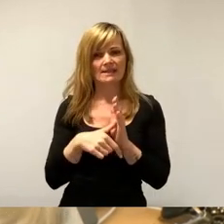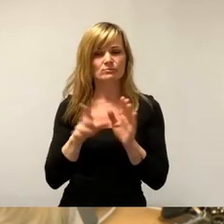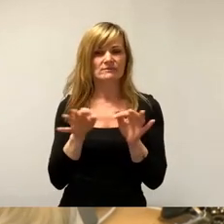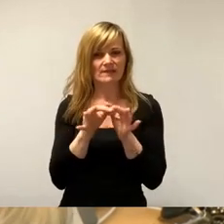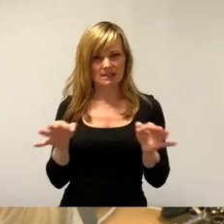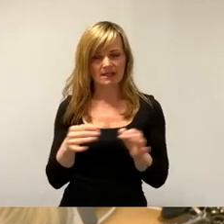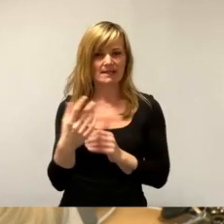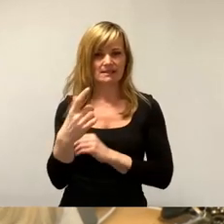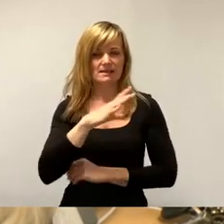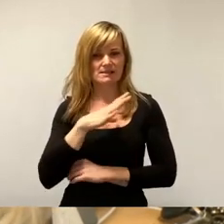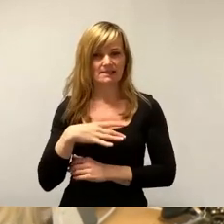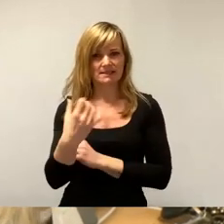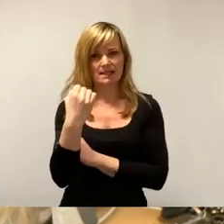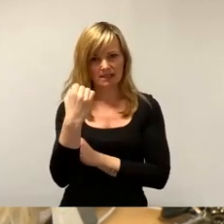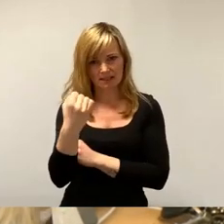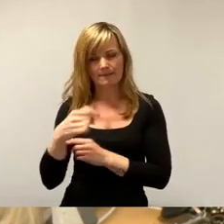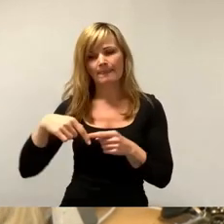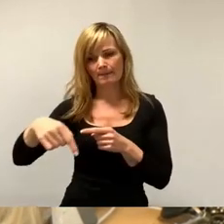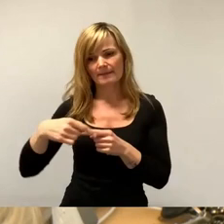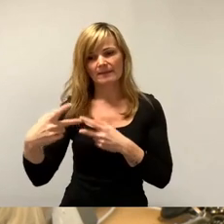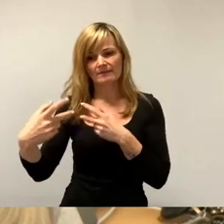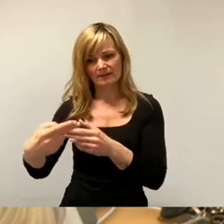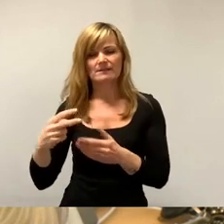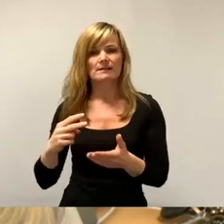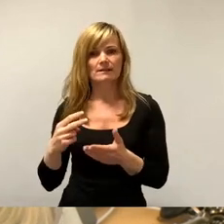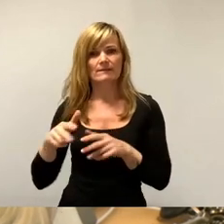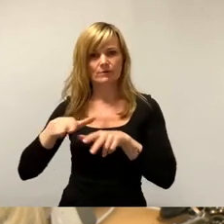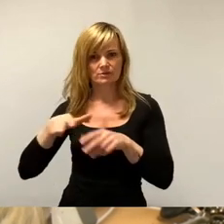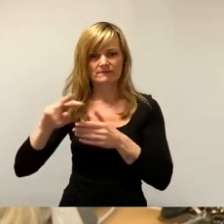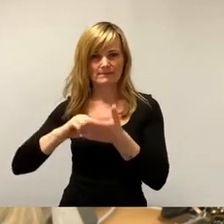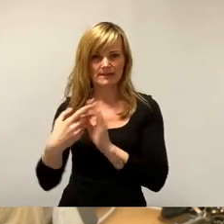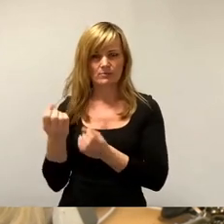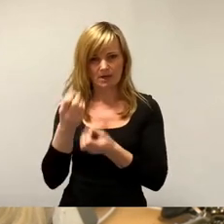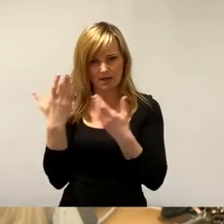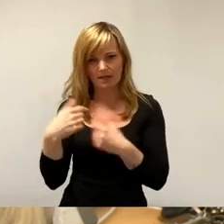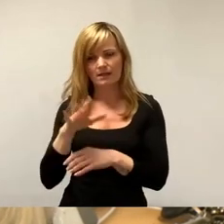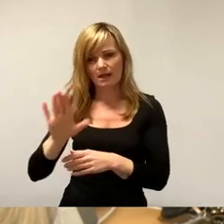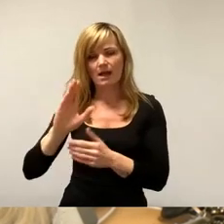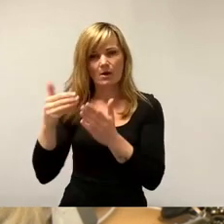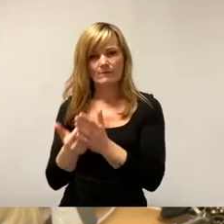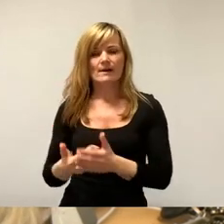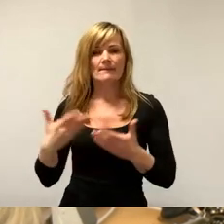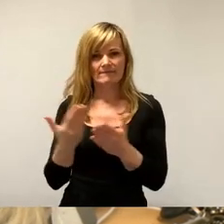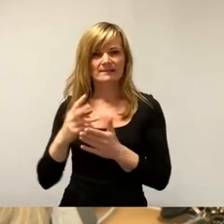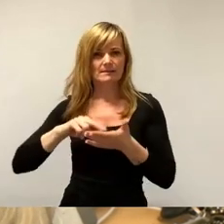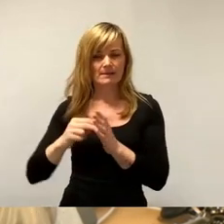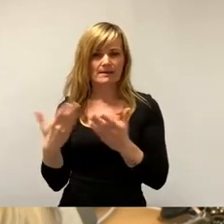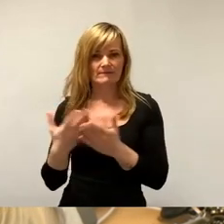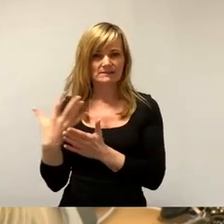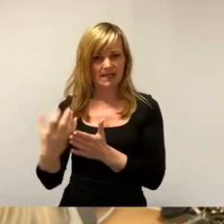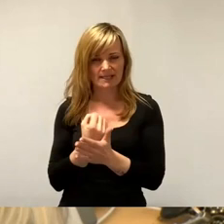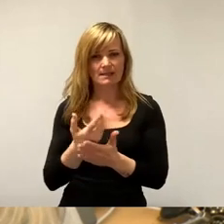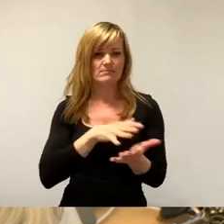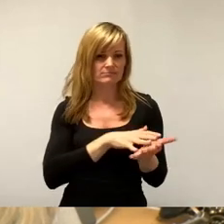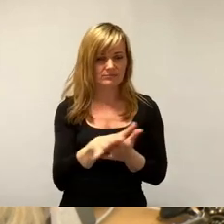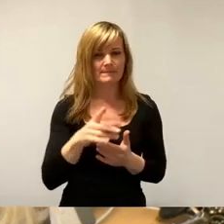Sachsenenergie im Rahmen der mittelfristigen Wirtschaftsplanung klären. Was hat sie für Aufgaben? Was kosten die Aufgaben? Was plane ich für Einnahmen? Wie bin